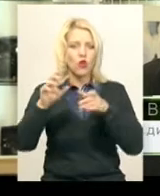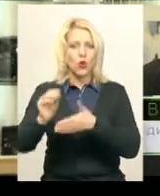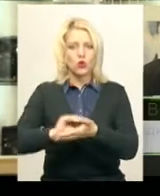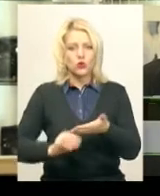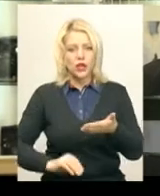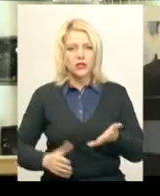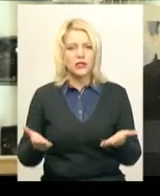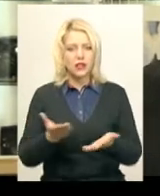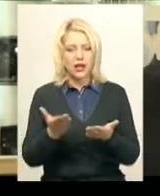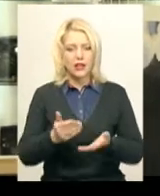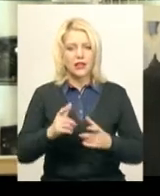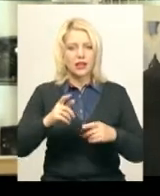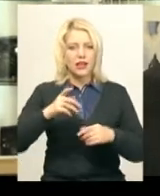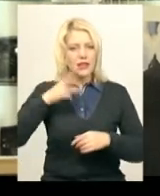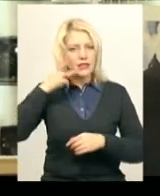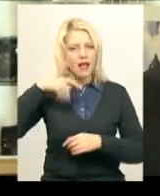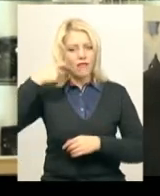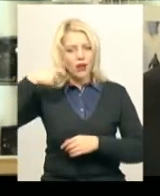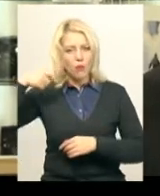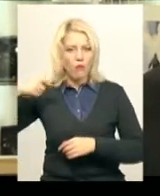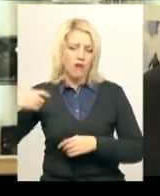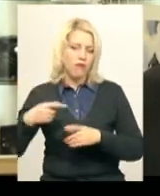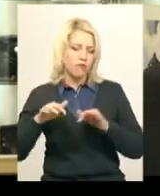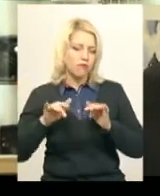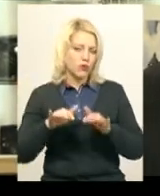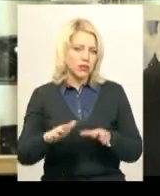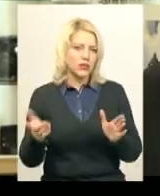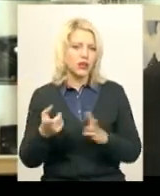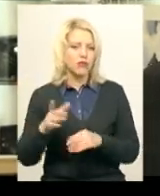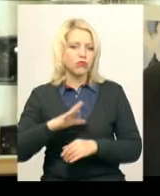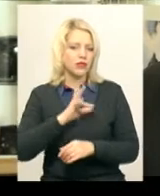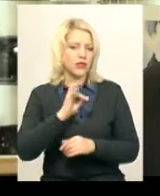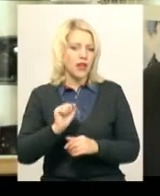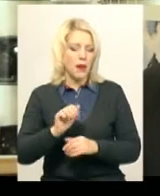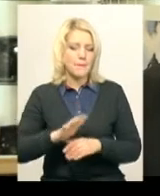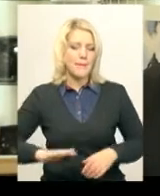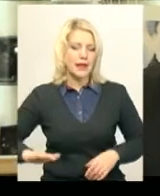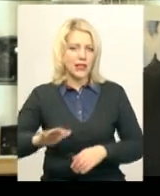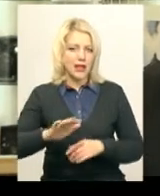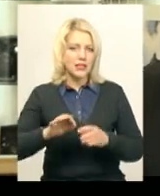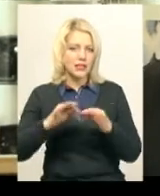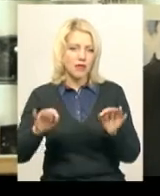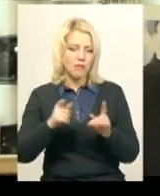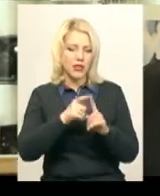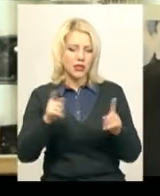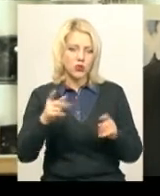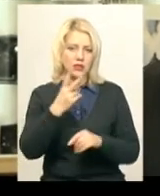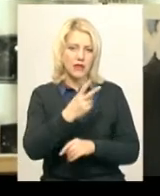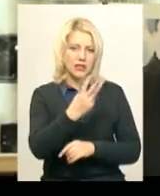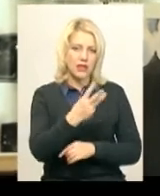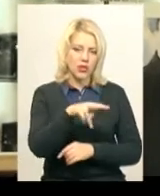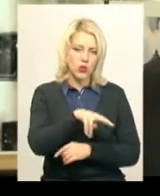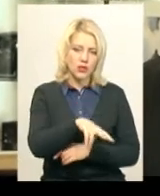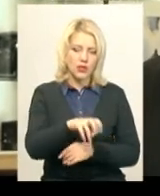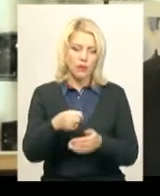який зафільмував події, які сталися на Майдані Незалежності в період з 23 листопада по 18